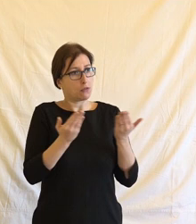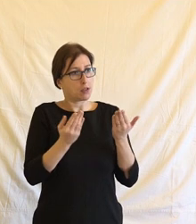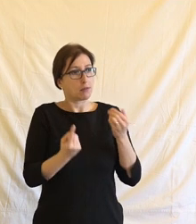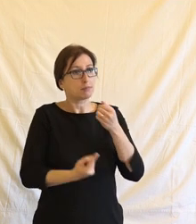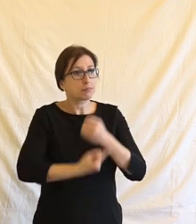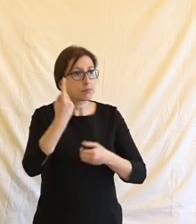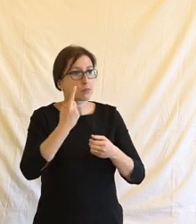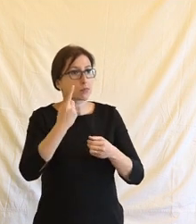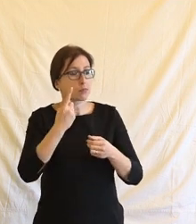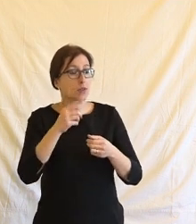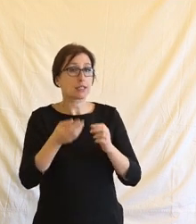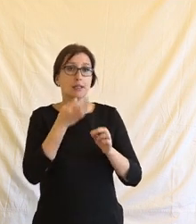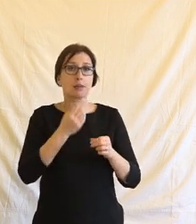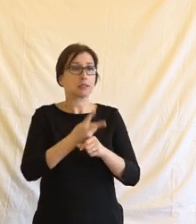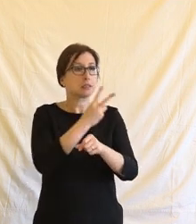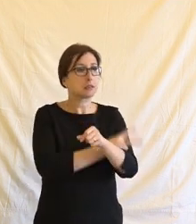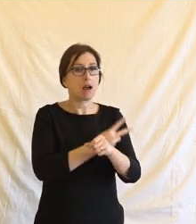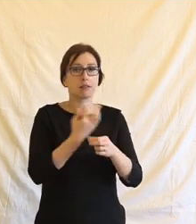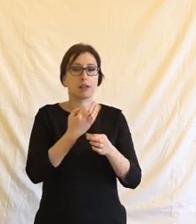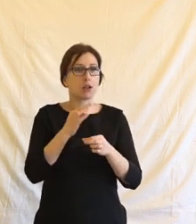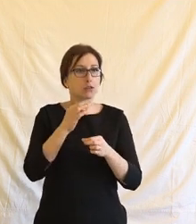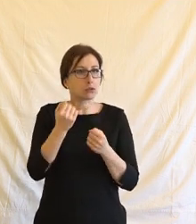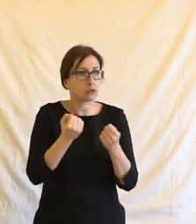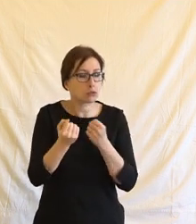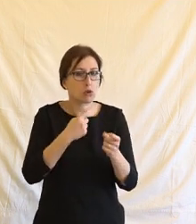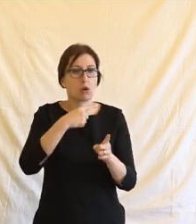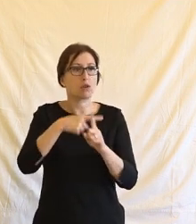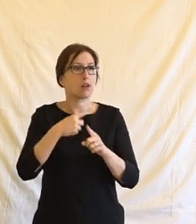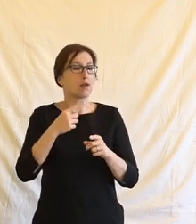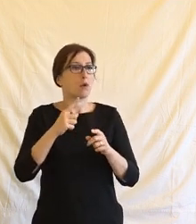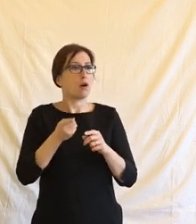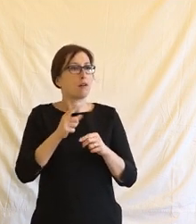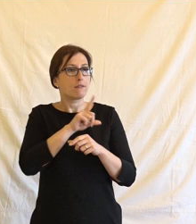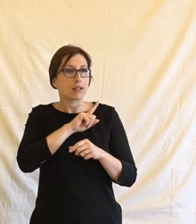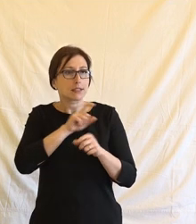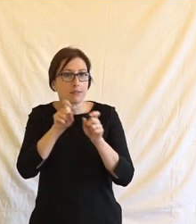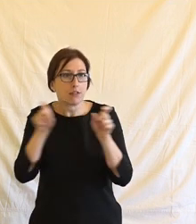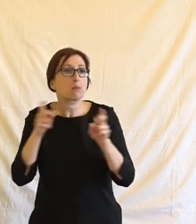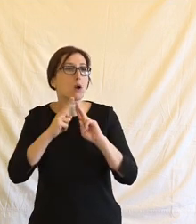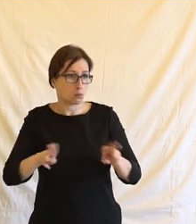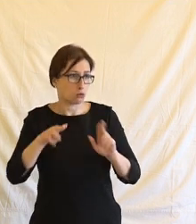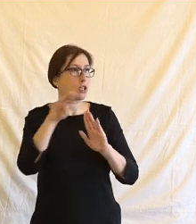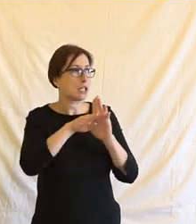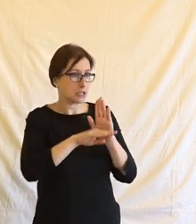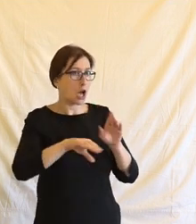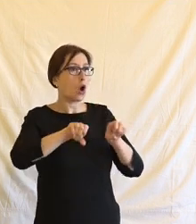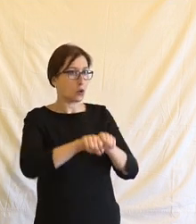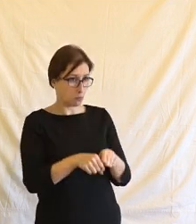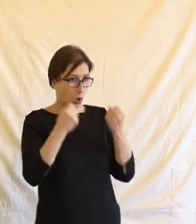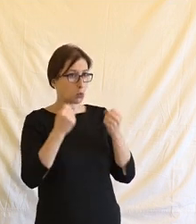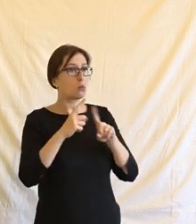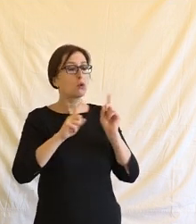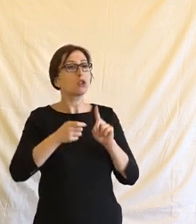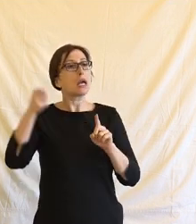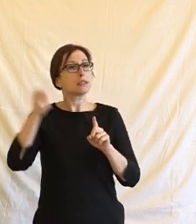podnikáte nebo pokud stát organizuje společnost, tak můžete se dopustit něčeho nezákonného, můžete se dokonce dostat do konfliktu